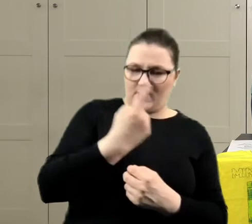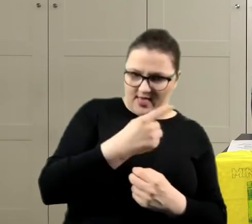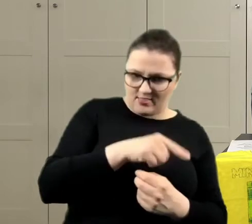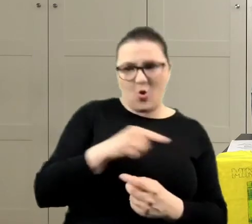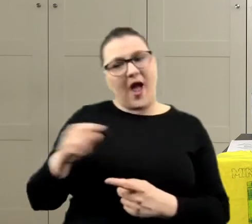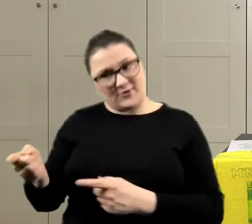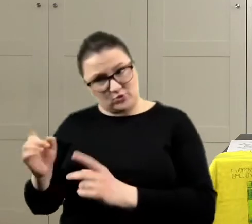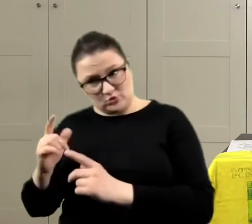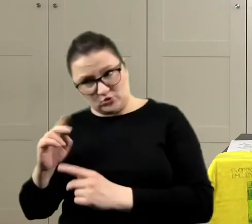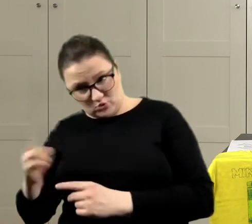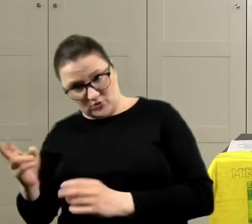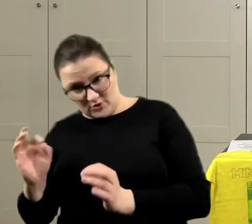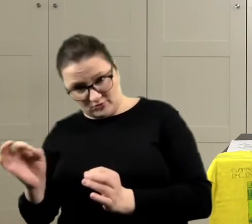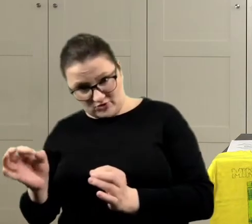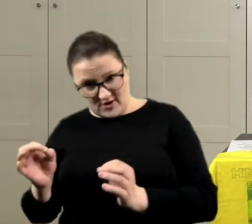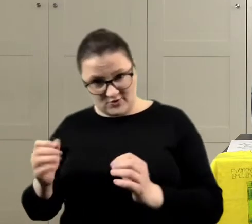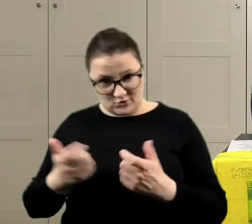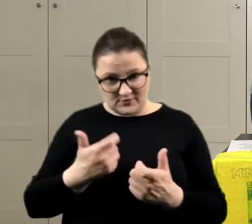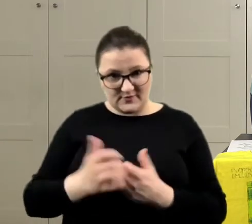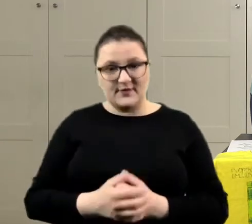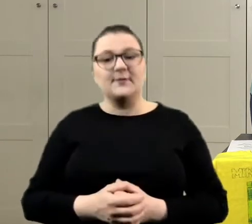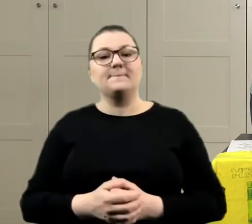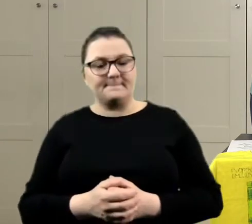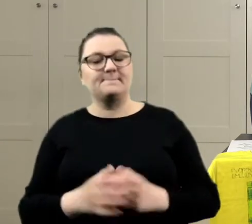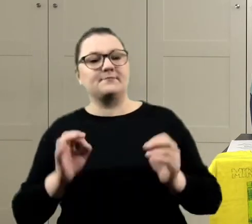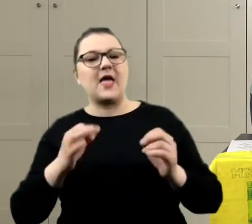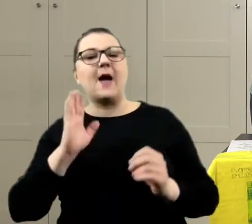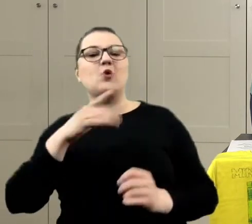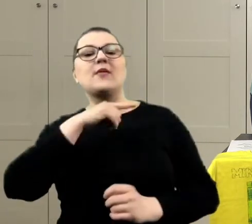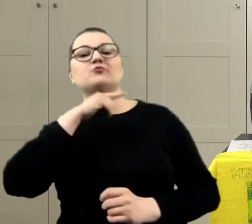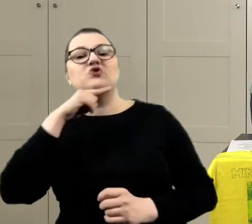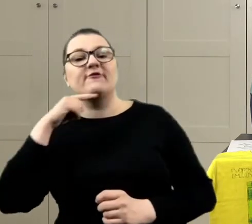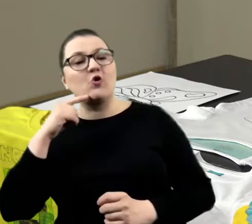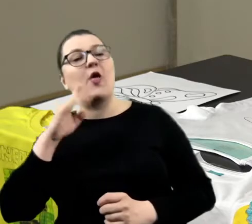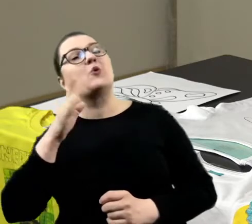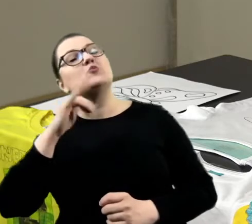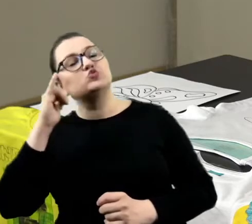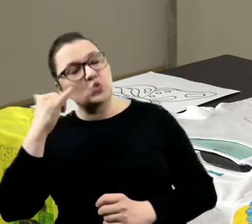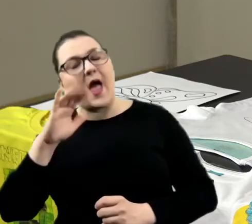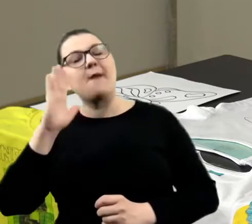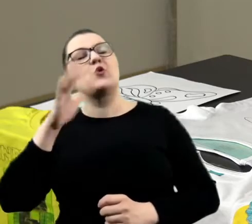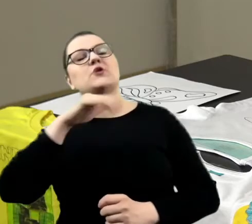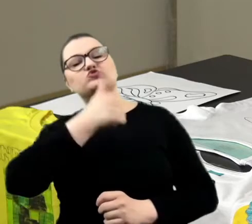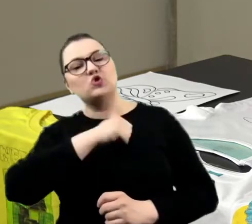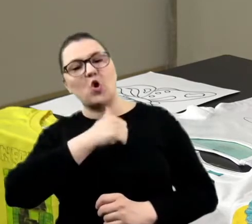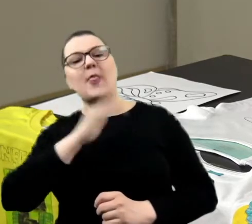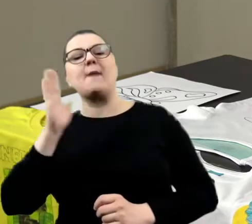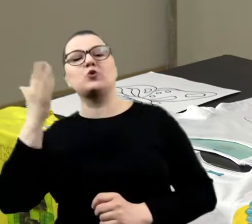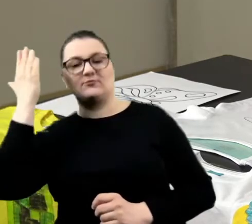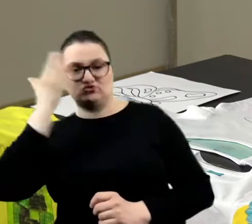Zrobimy taki podział krecy. A potem będzie czerwony, potem żółty, potem zielony, potem